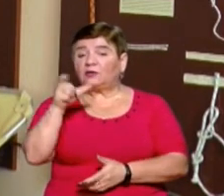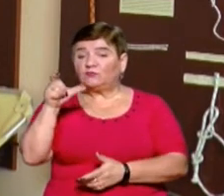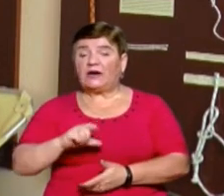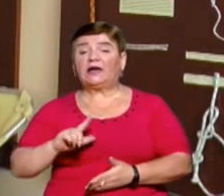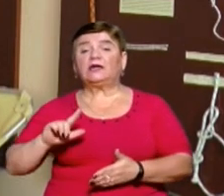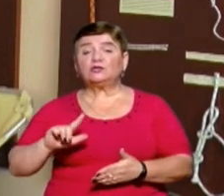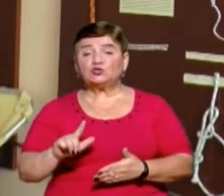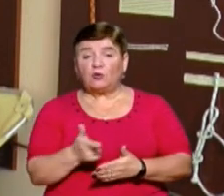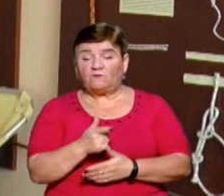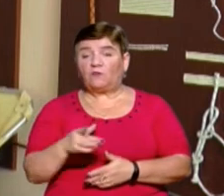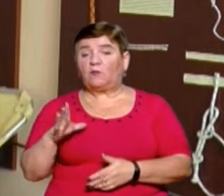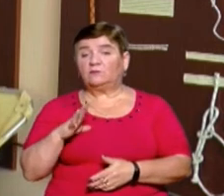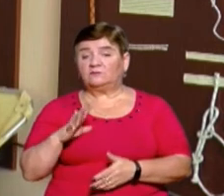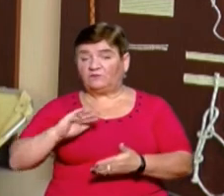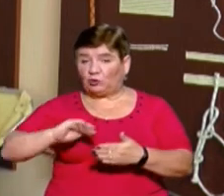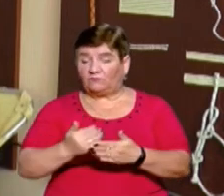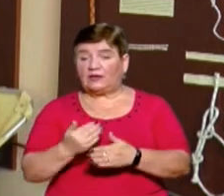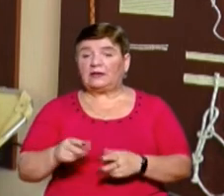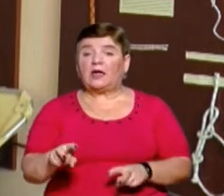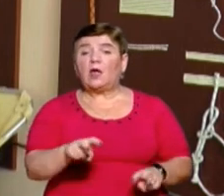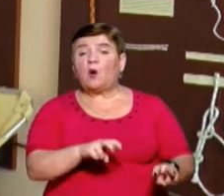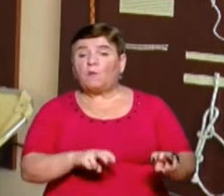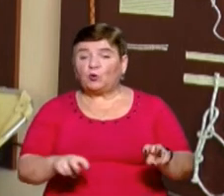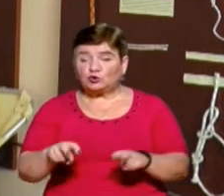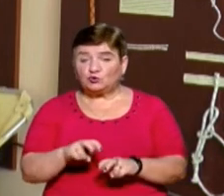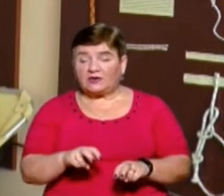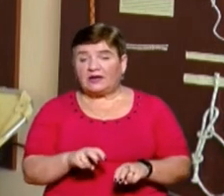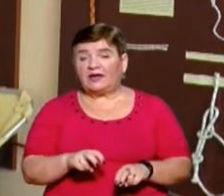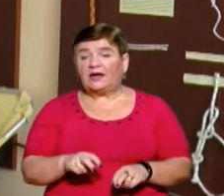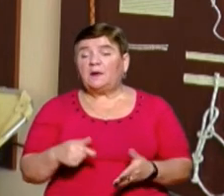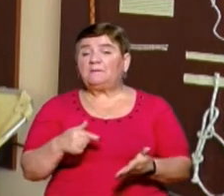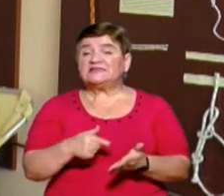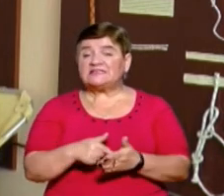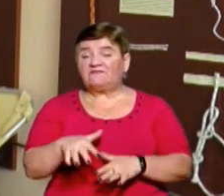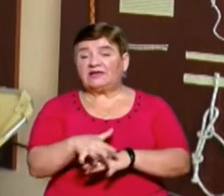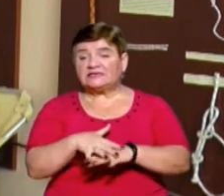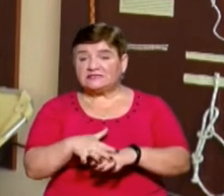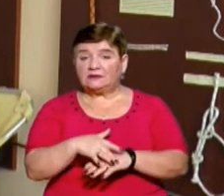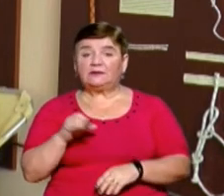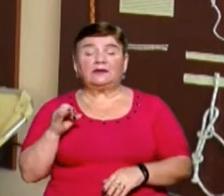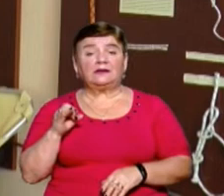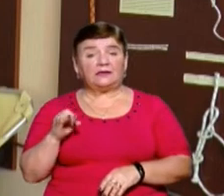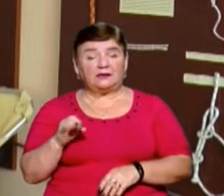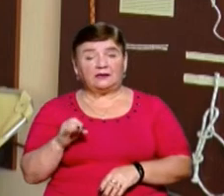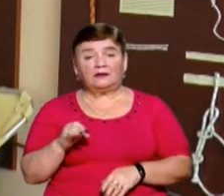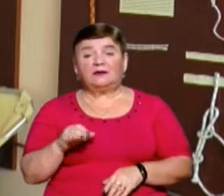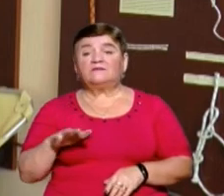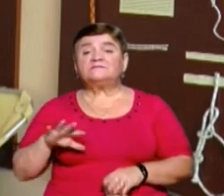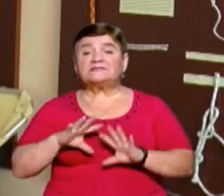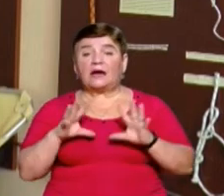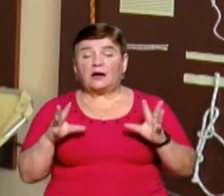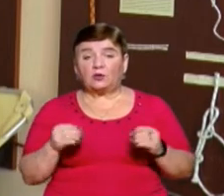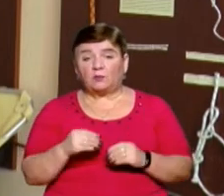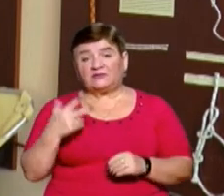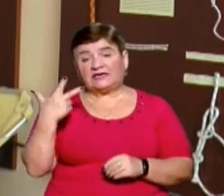знову відновили пошуки. Залучені також місцеве населення, родичі. Задінюють загалом